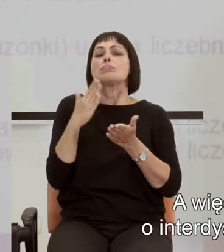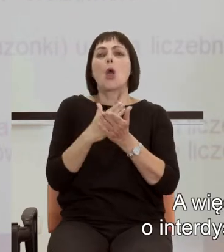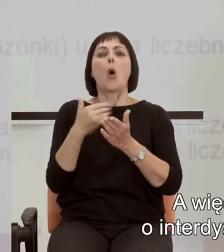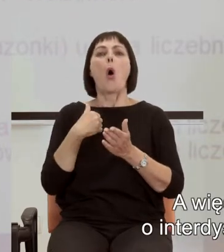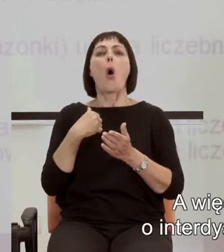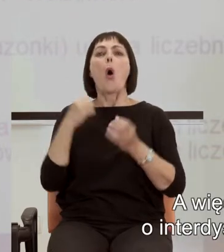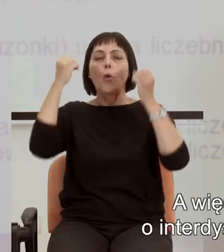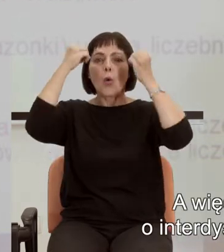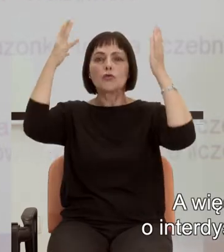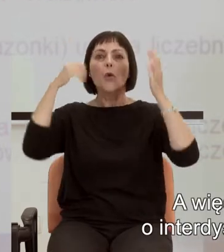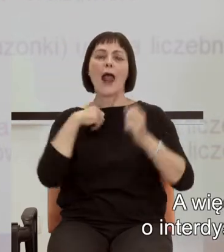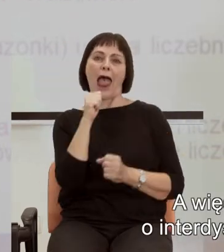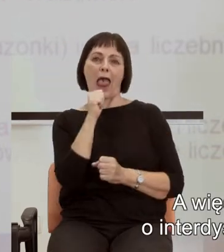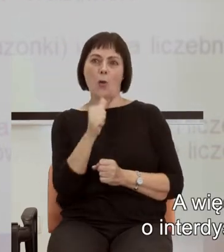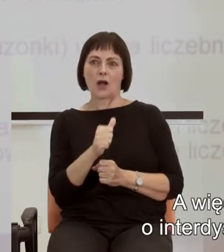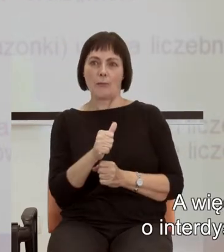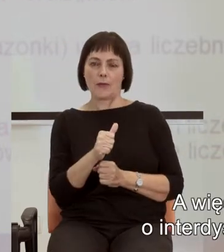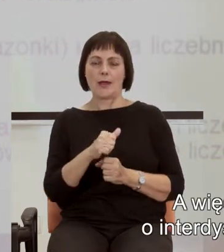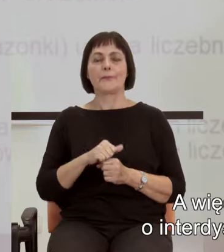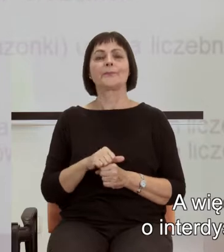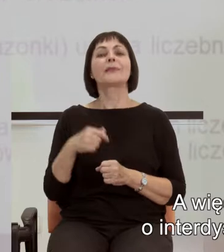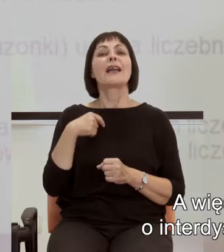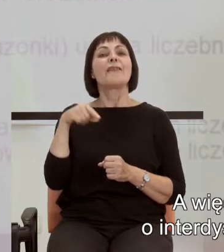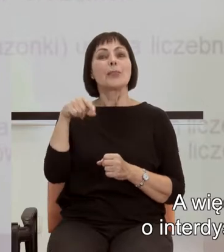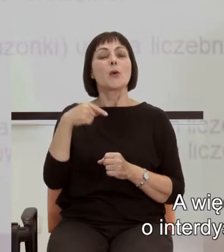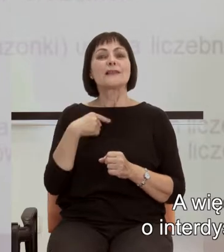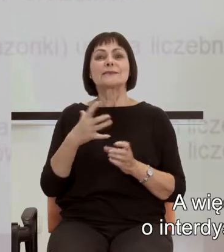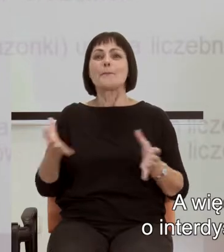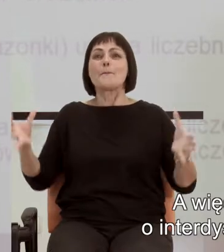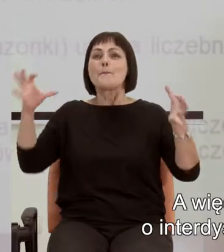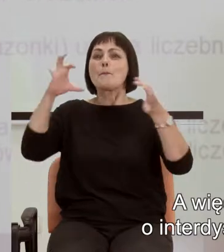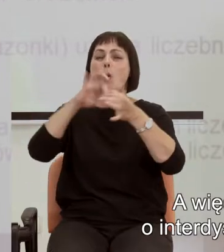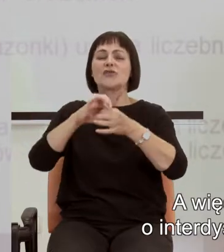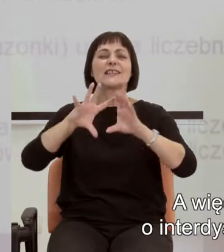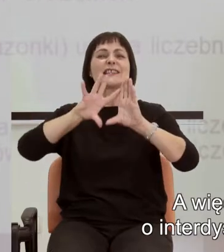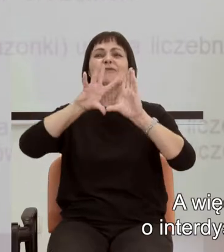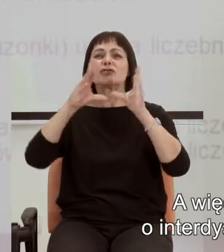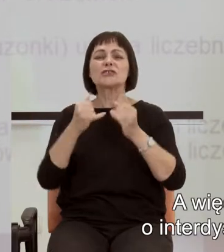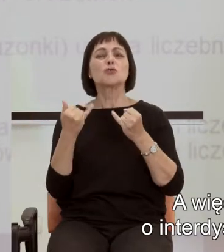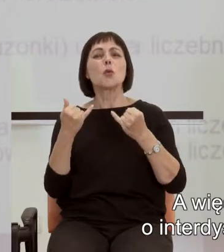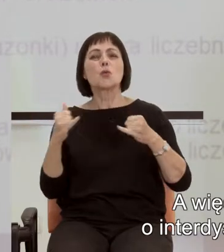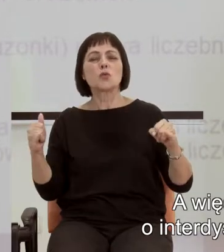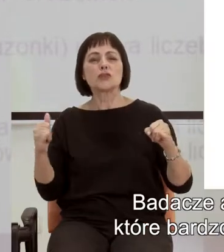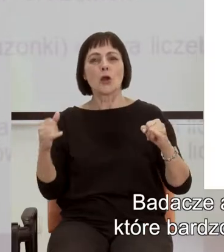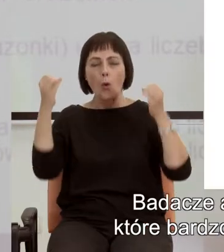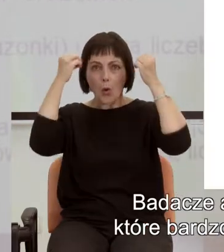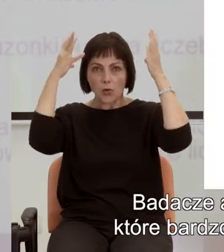A więc tutaj wchodzi, mówiłem przed chwilą o interdyscyplinarności, tutaj wchodzi antropologia.